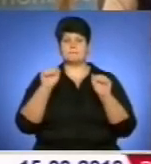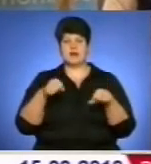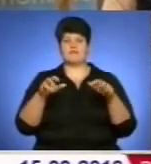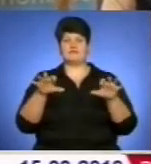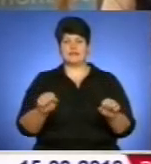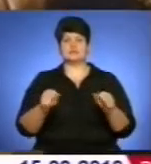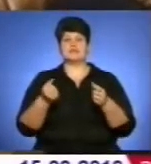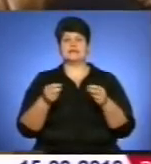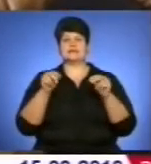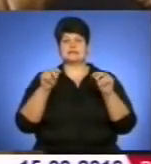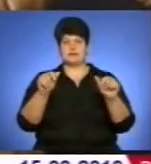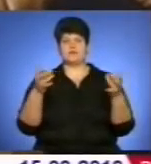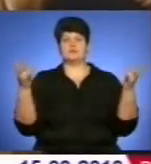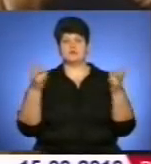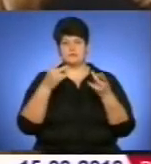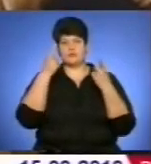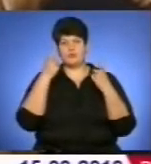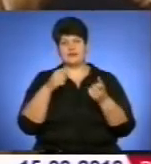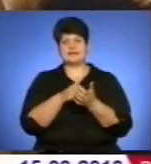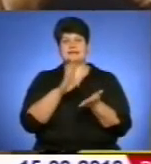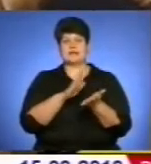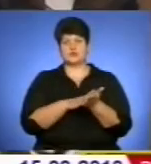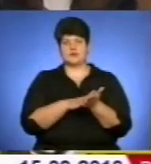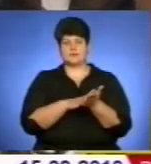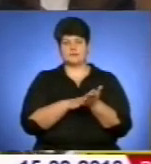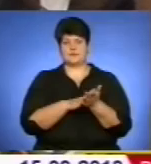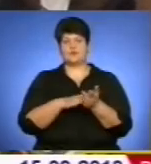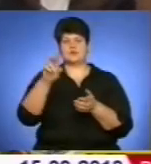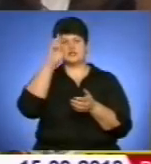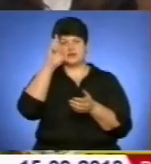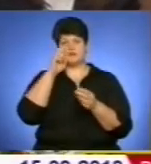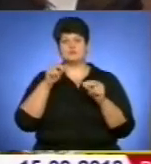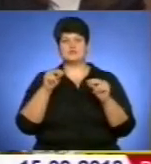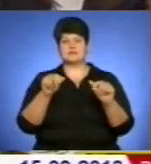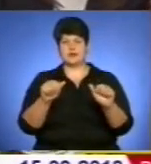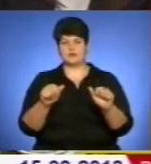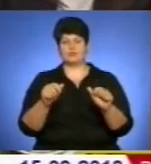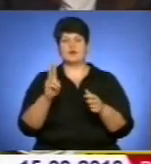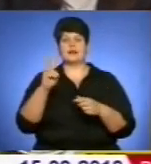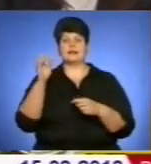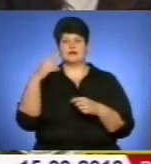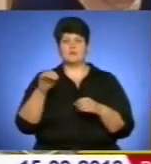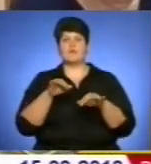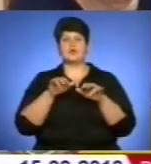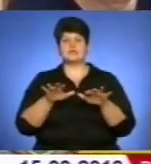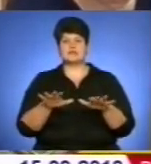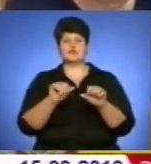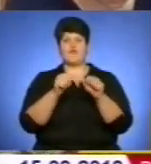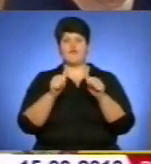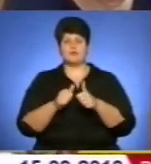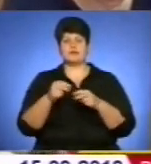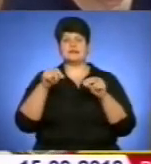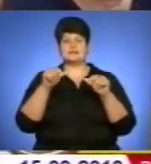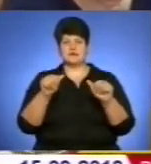зручніша. Нові вимоги державної реєстрації прав на нерухоме майно обговорили на прес-конференції. Побували там і наші кореспонденти.